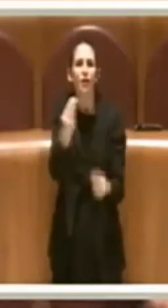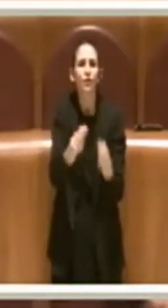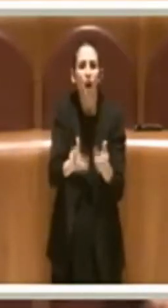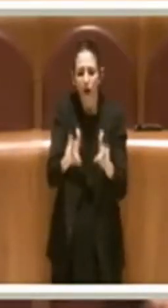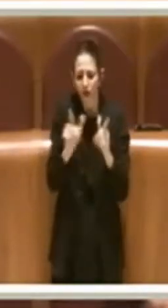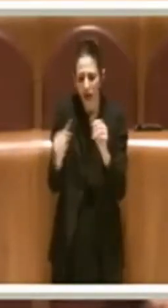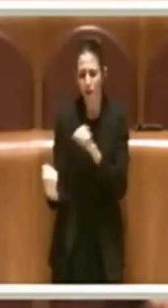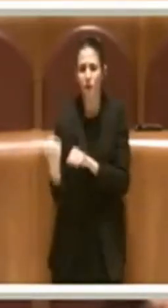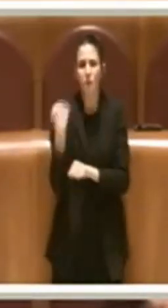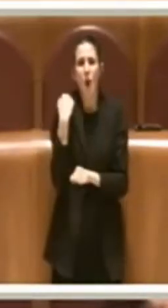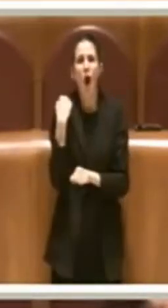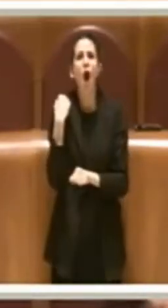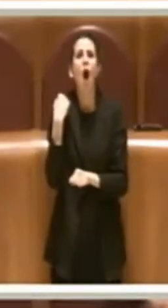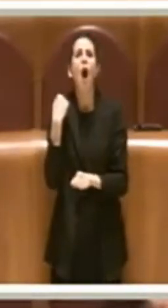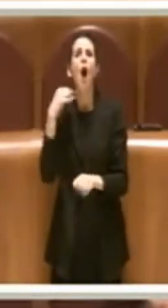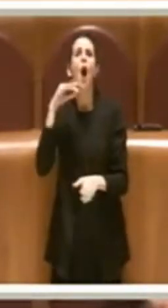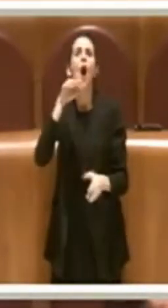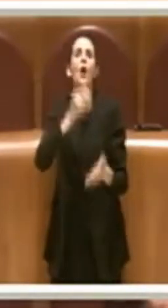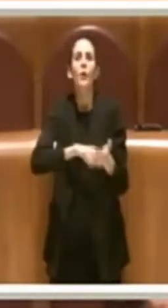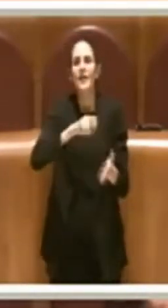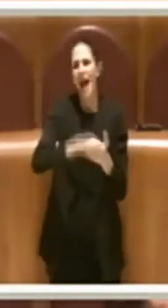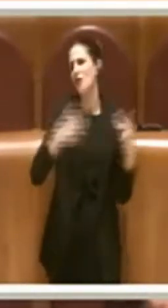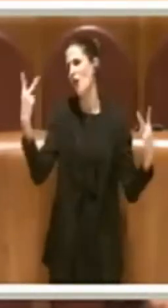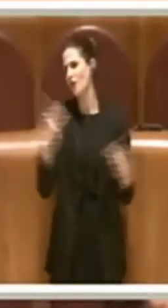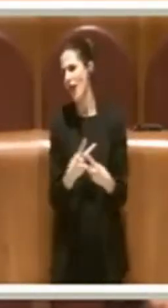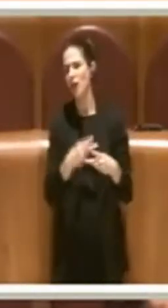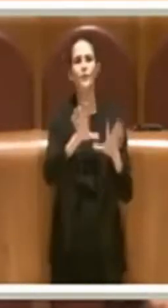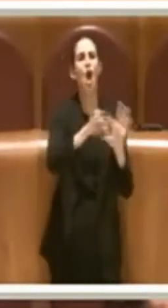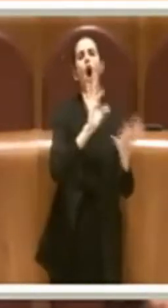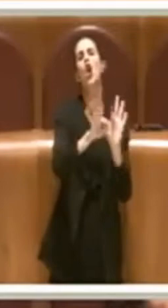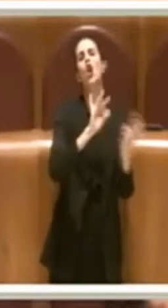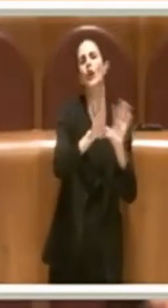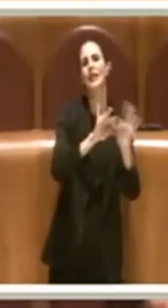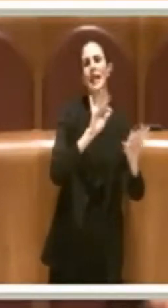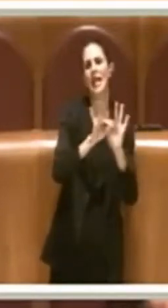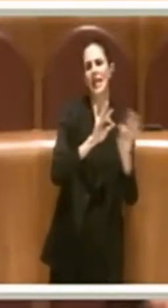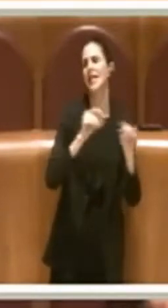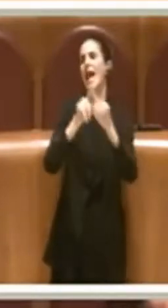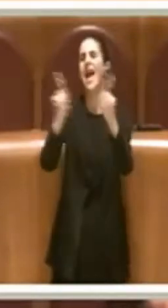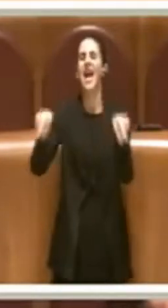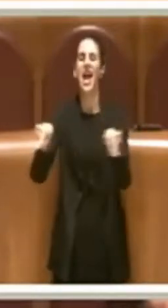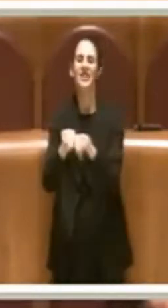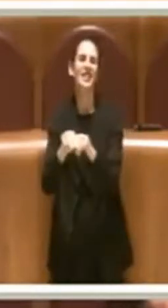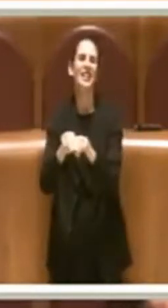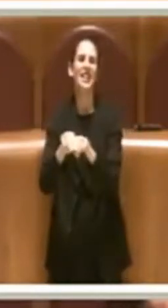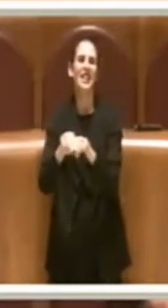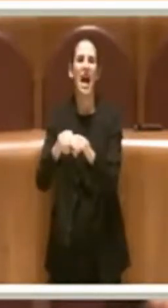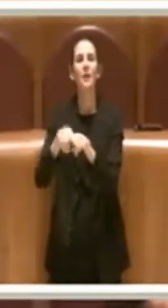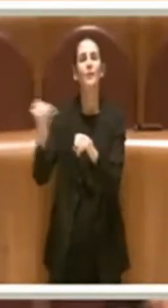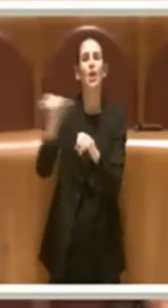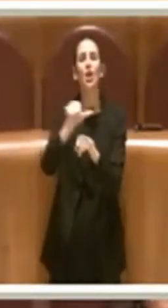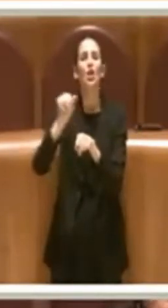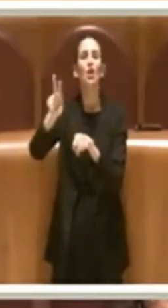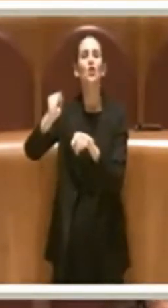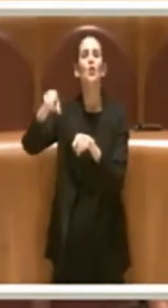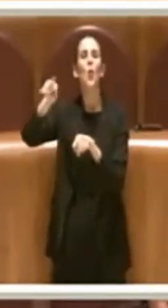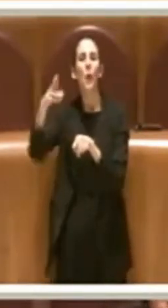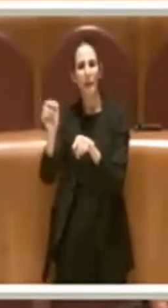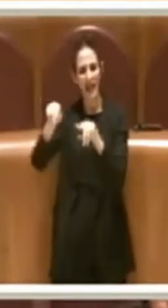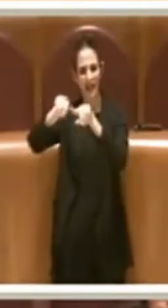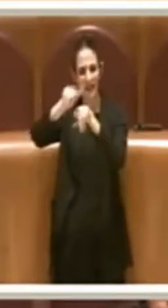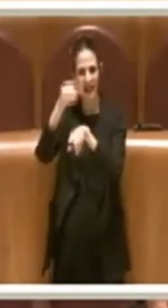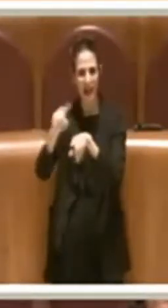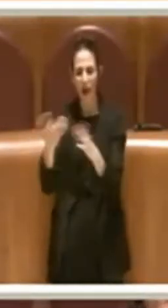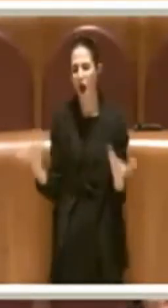partiamo dalle lotterie annuali, finché si gioca la schedina, non siamo ipocriti. Tutti noi abbiamo giocato una schedina, tutti noi abbiamo giocato due